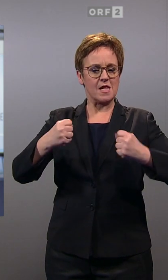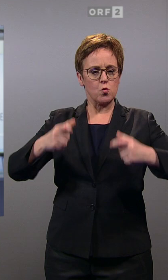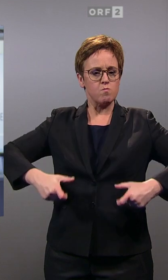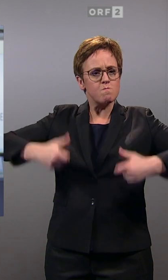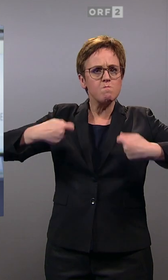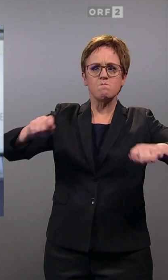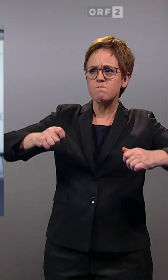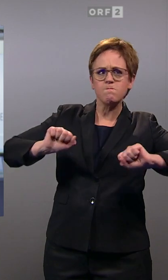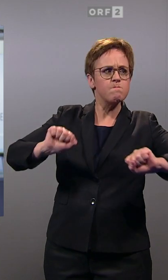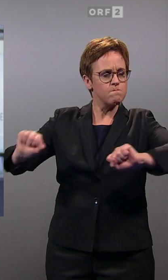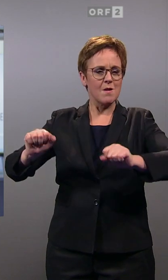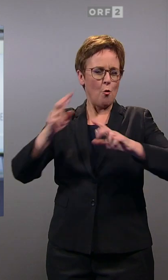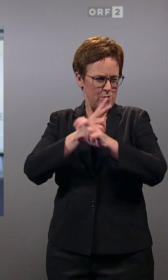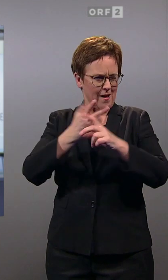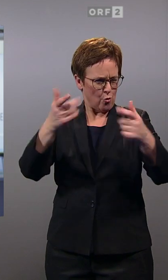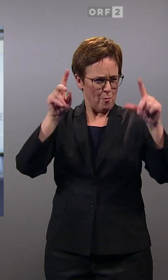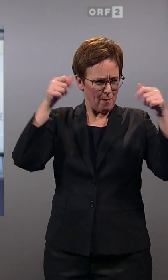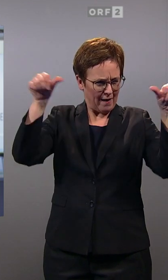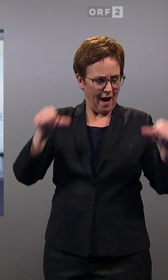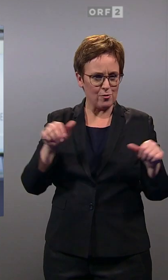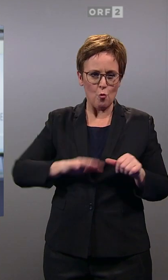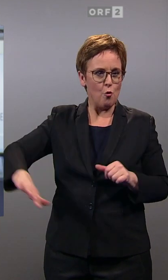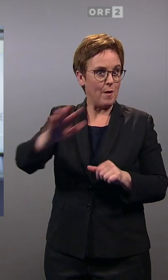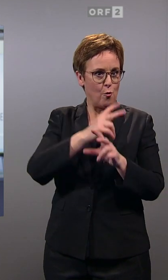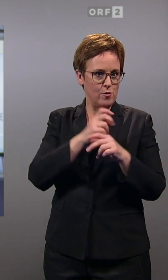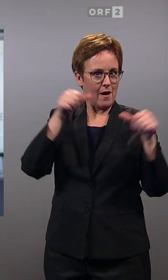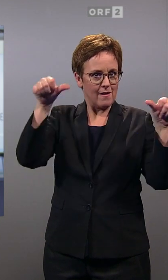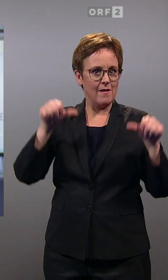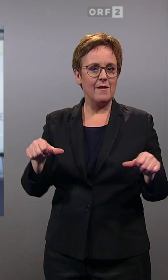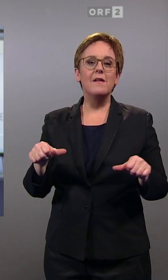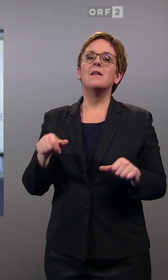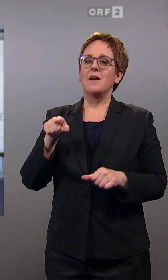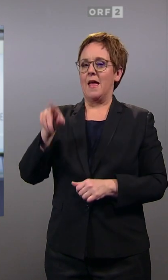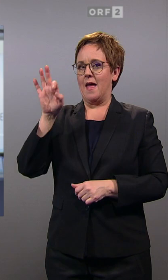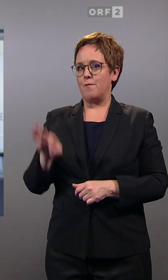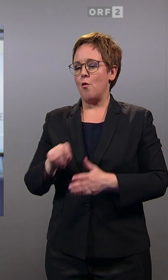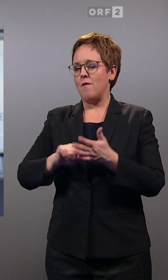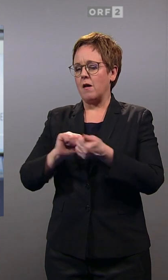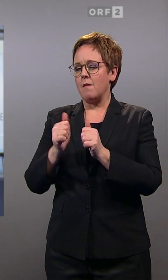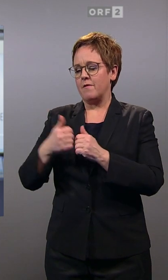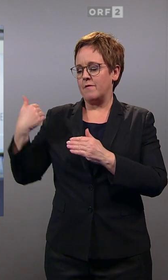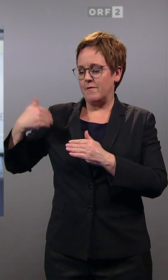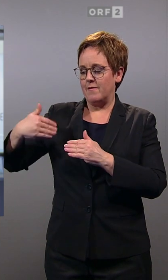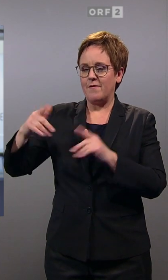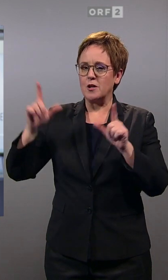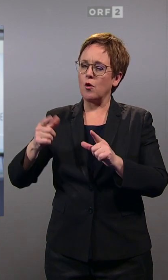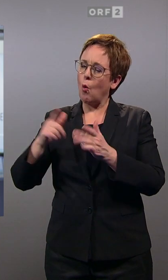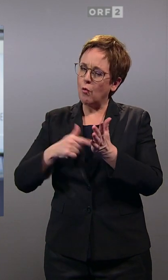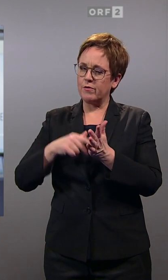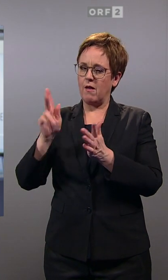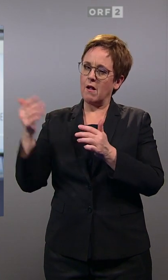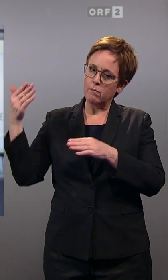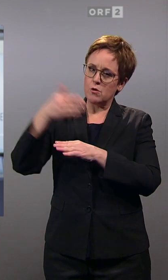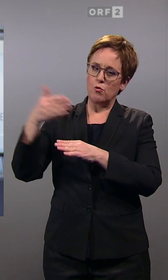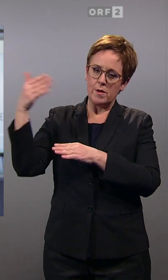wo er auch überall im Land zu sehen ist, hat die FPÖ bei den Wahlkampfveranstaltungen immer wieder begleitet und war immer